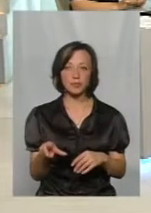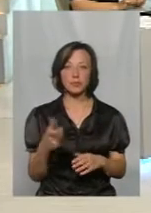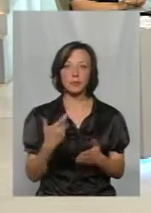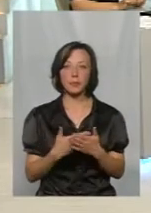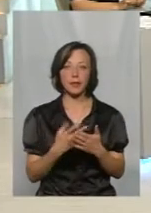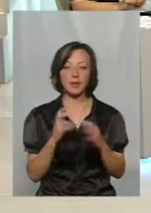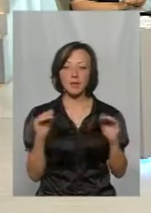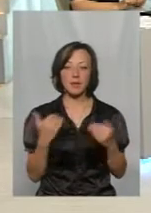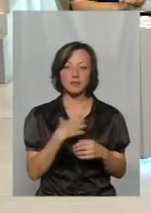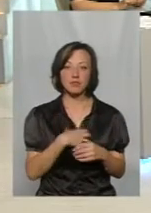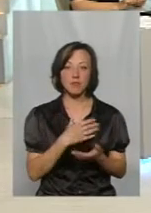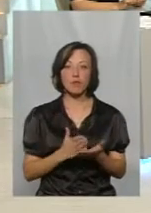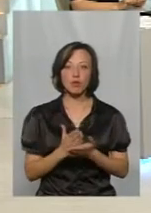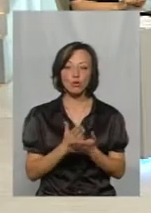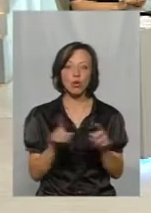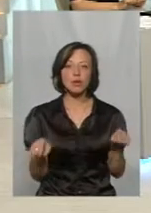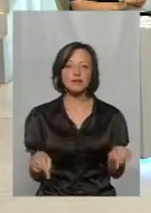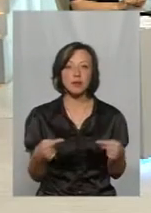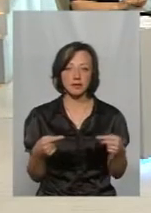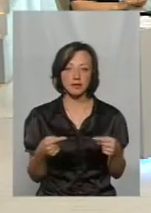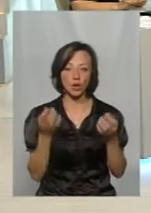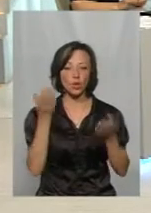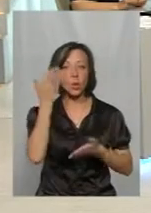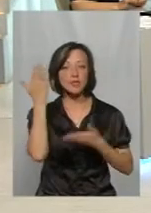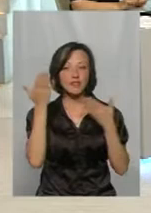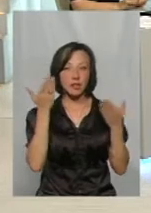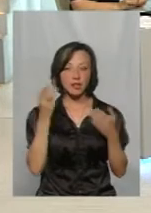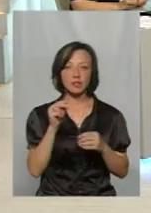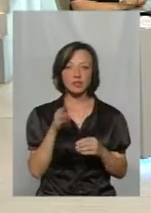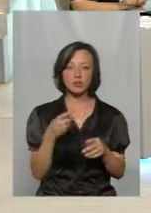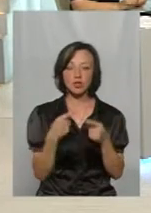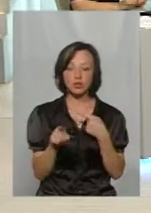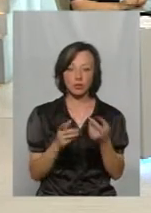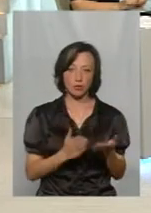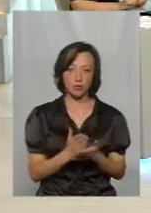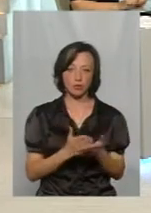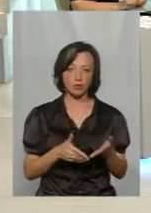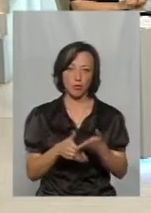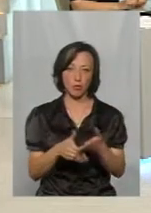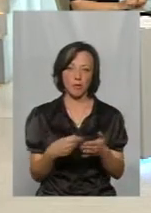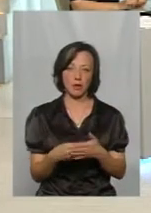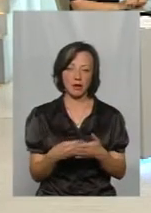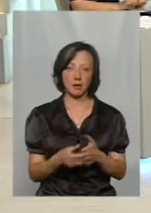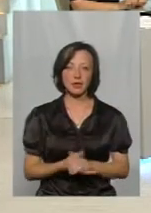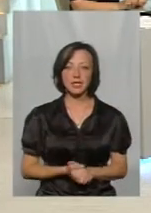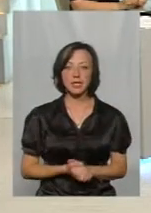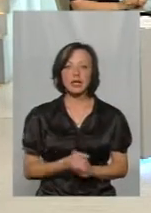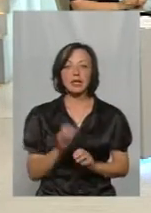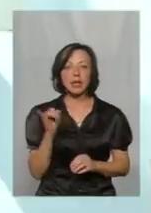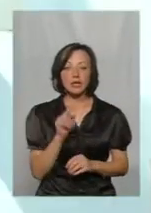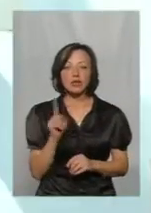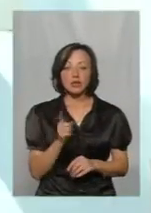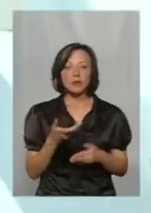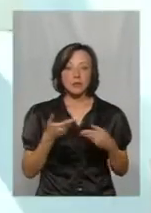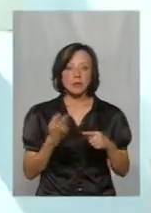не менш важливо, послуга організації дозвілля, ніж якась будь-яка інша допомога матеріальна. І от що ми,